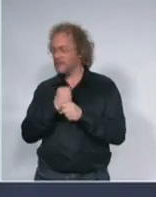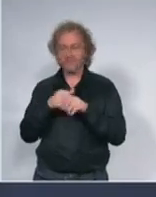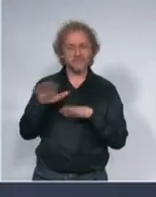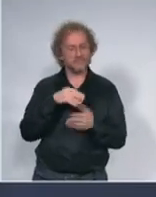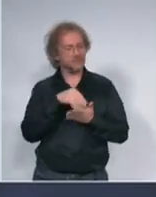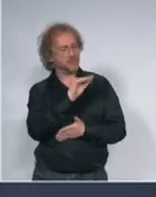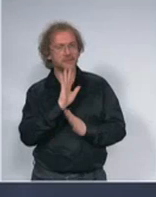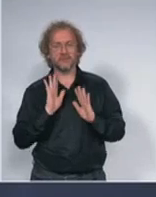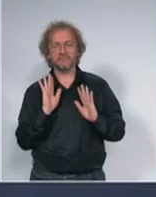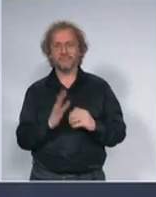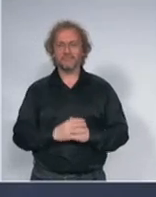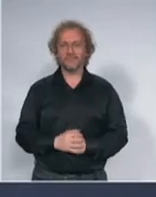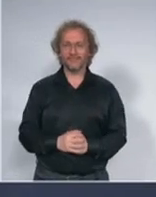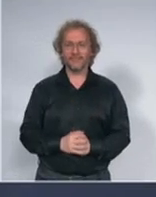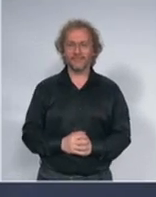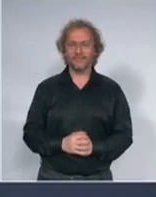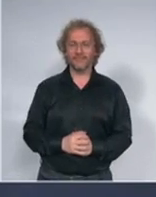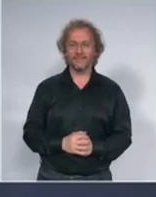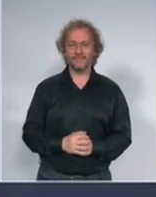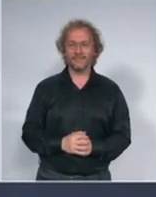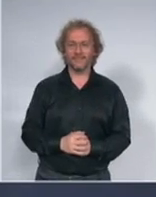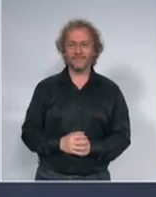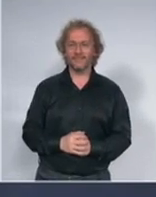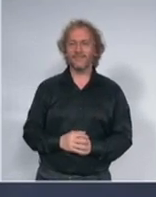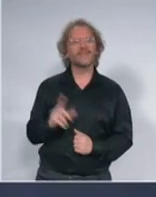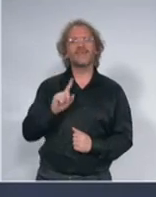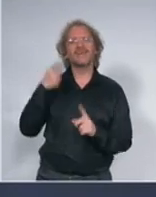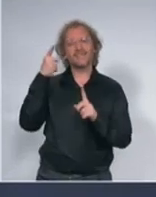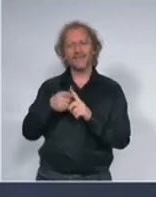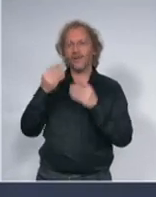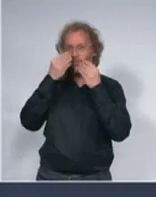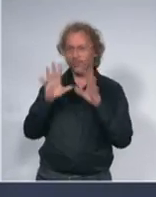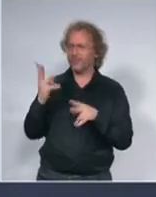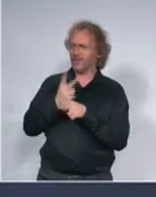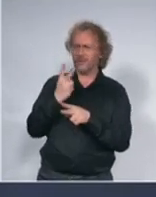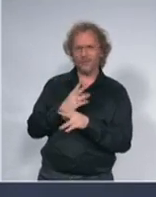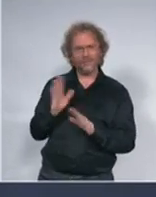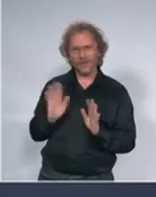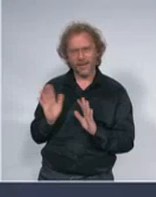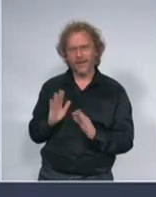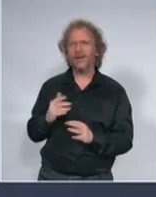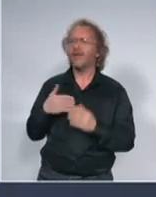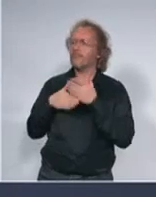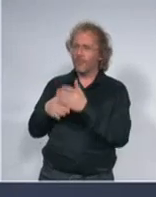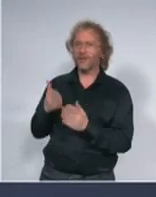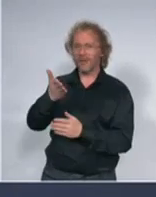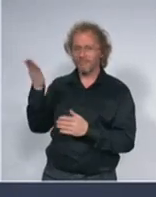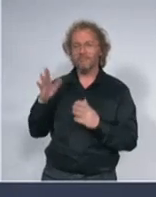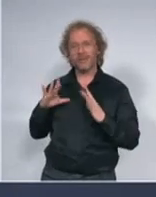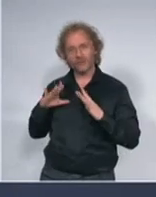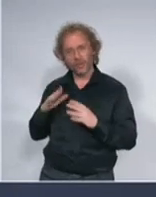nije intencija da mi uništimo državu intencija je da pomognemo starijim sugrađajima najugroženijim grupama